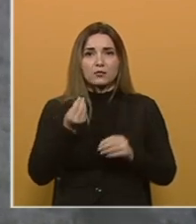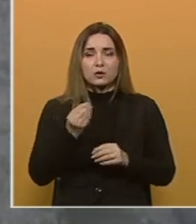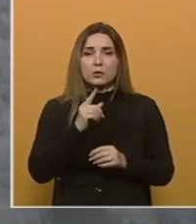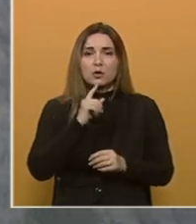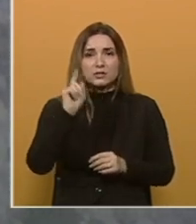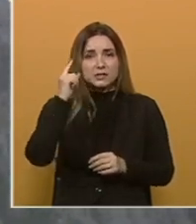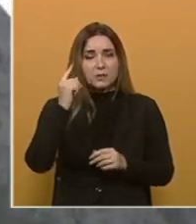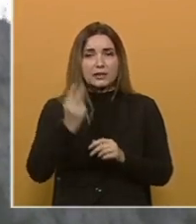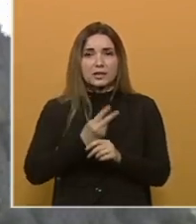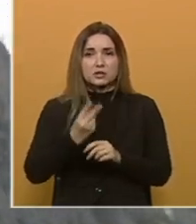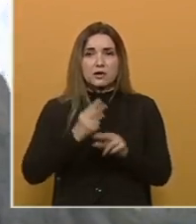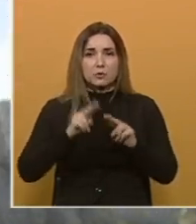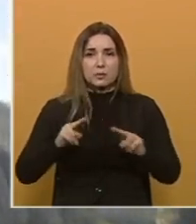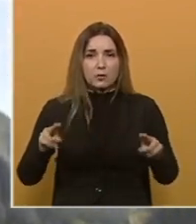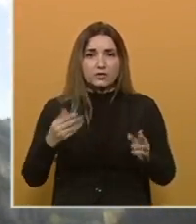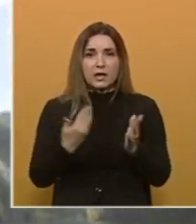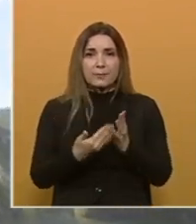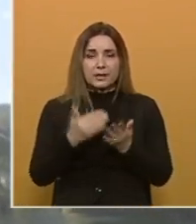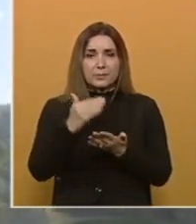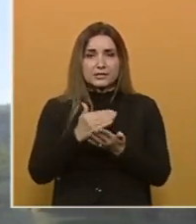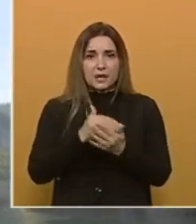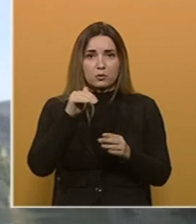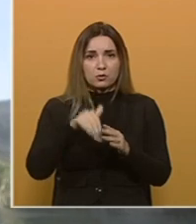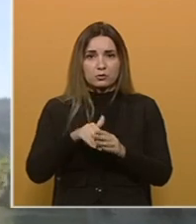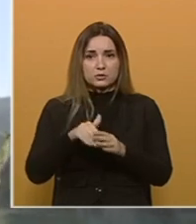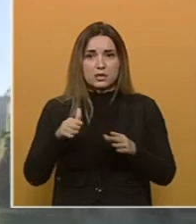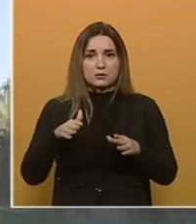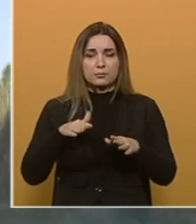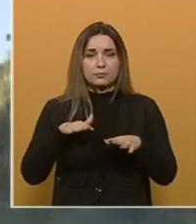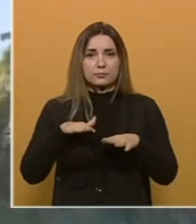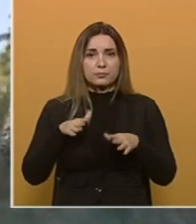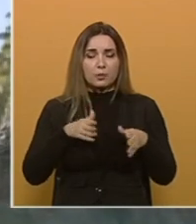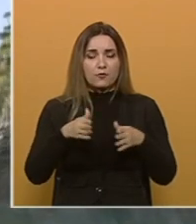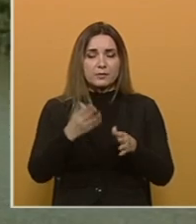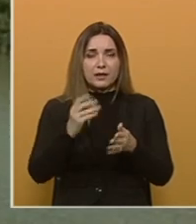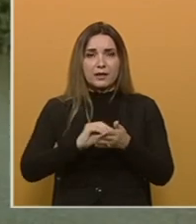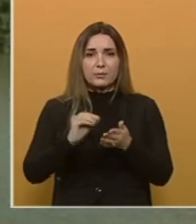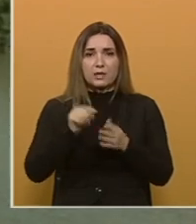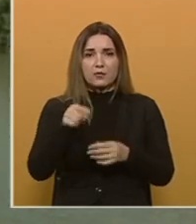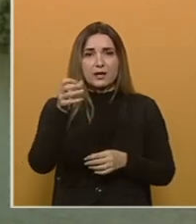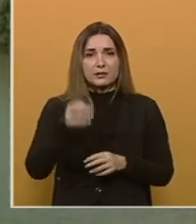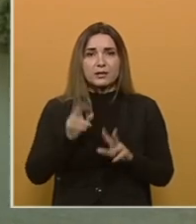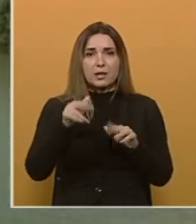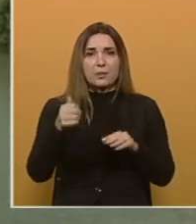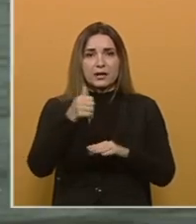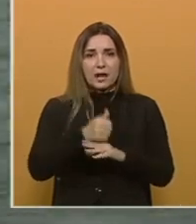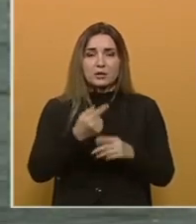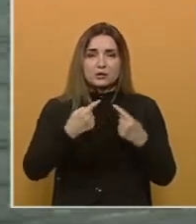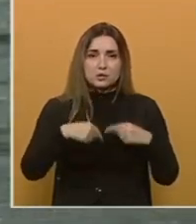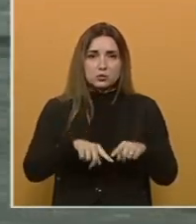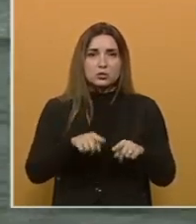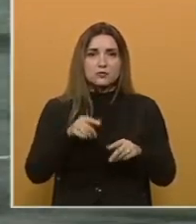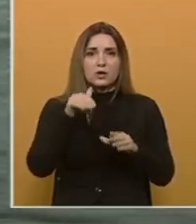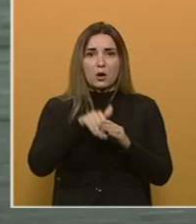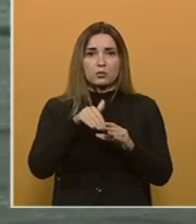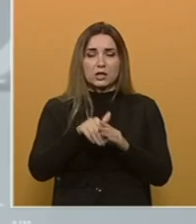smatra državnom imovinom. Primjer zakona unutrašnjoj plovidbi Republike Srpske gdje je navedeno da ovaj entitet ima nadležnost isključivo na